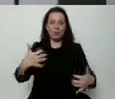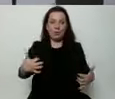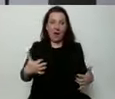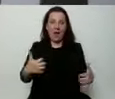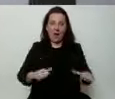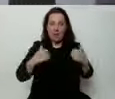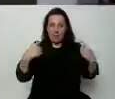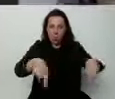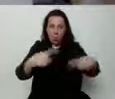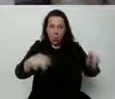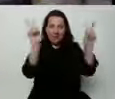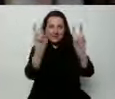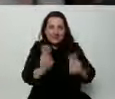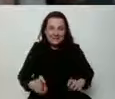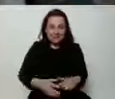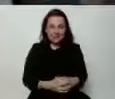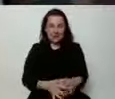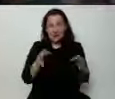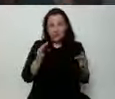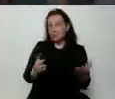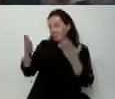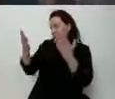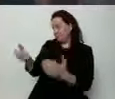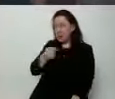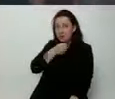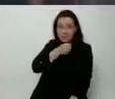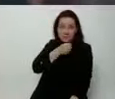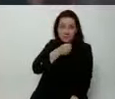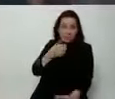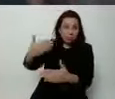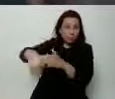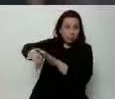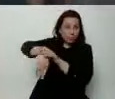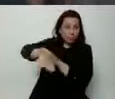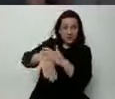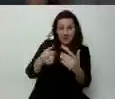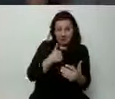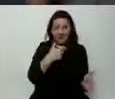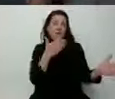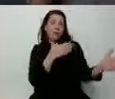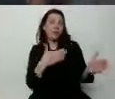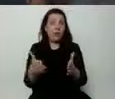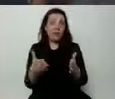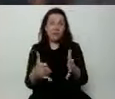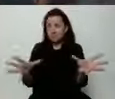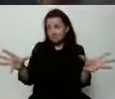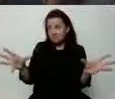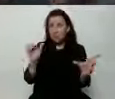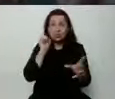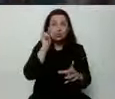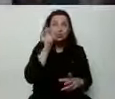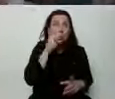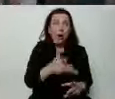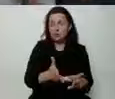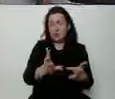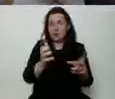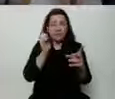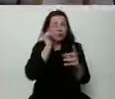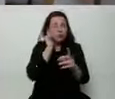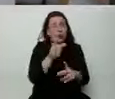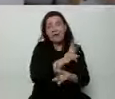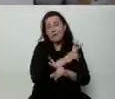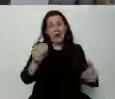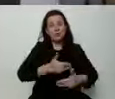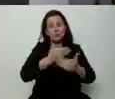I dzisiaj symbolicznie ten mikrofon jest pusty. Natomiast ja jestem gotów na to, żeby z panem prezydentem debatować każdego dnia, w